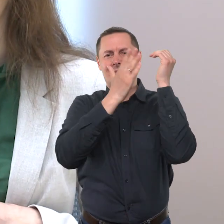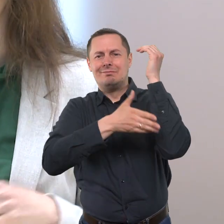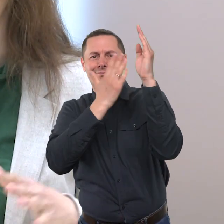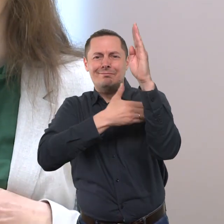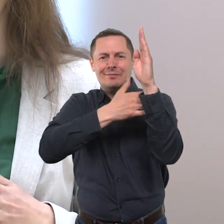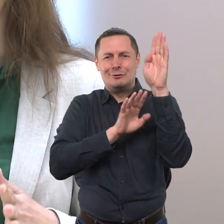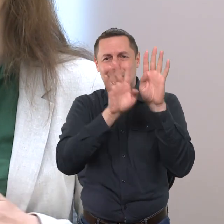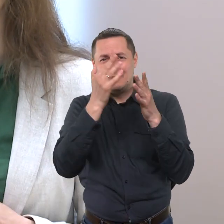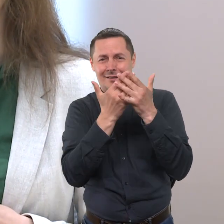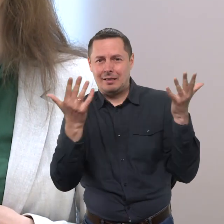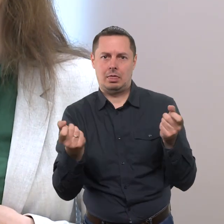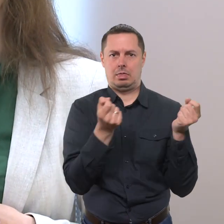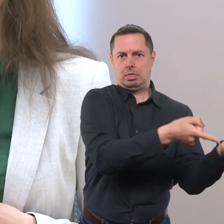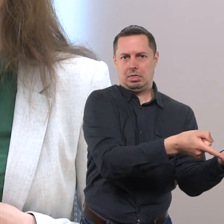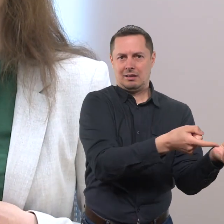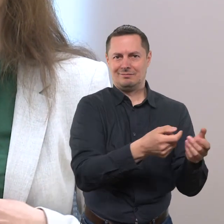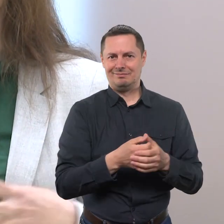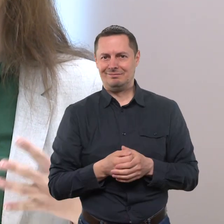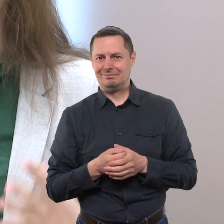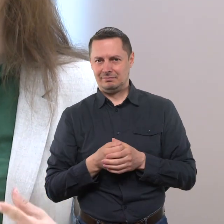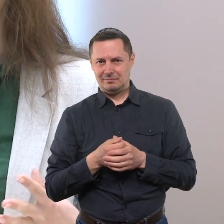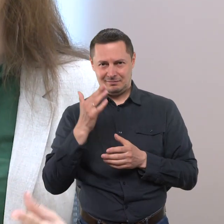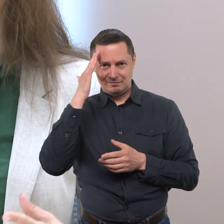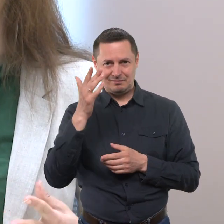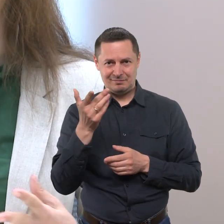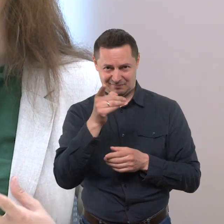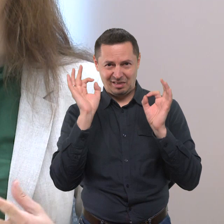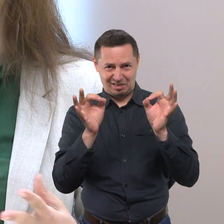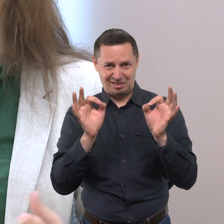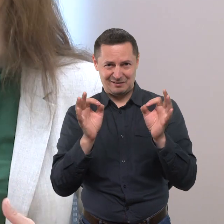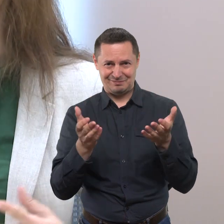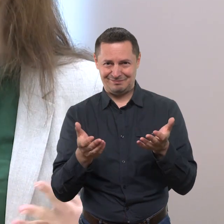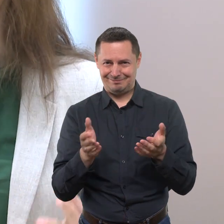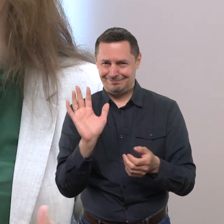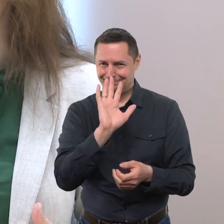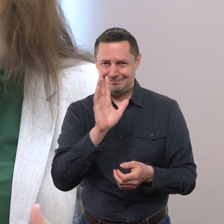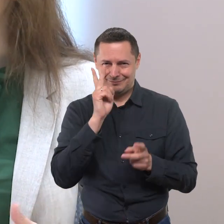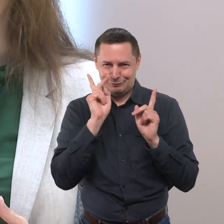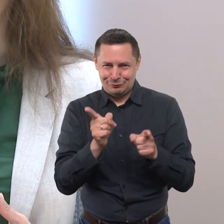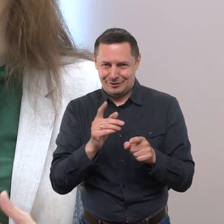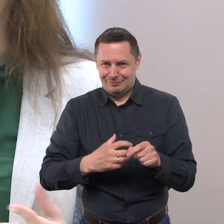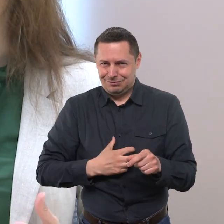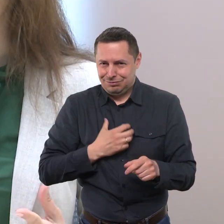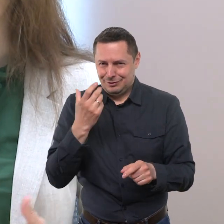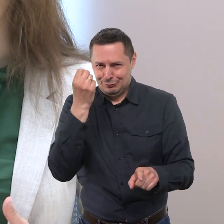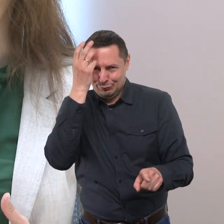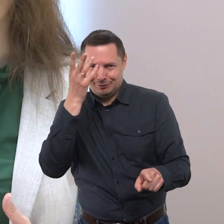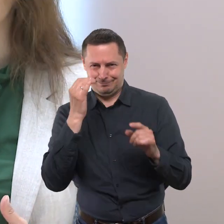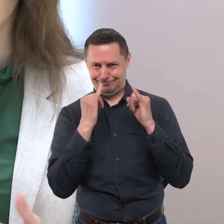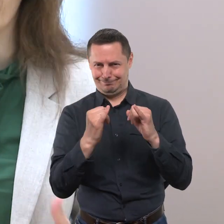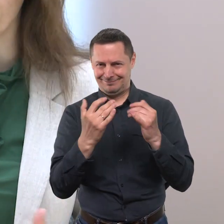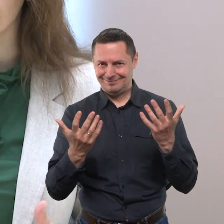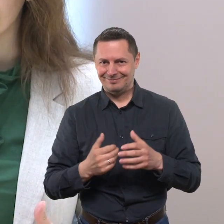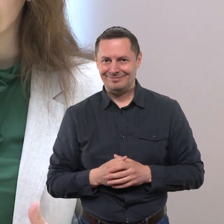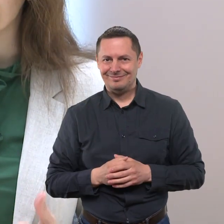kažkokias sąšlavas lapus. Ir taip priekėtų pagalvoti, ar tai atrodo normalu. Turbūt visi suprantame,